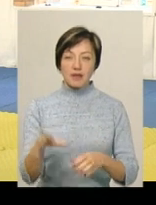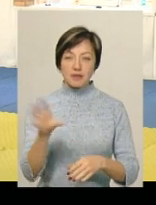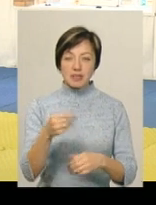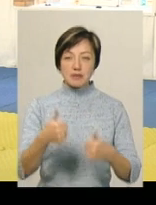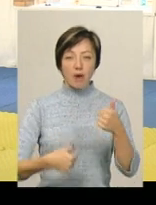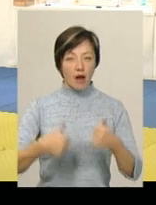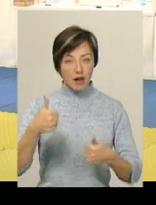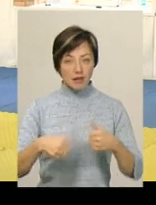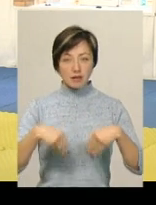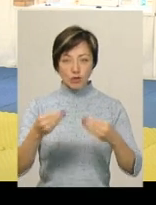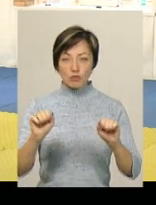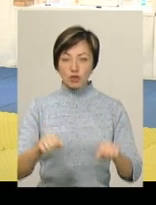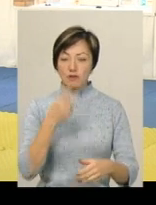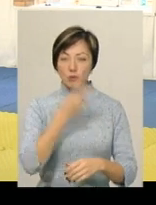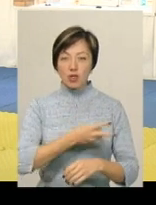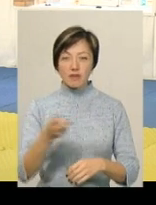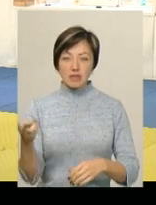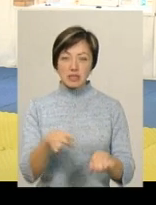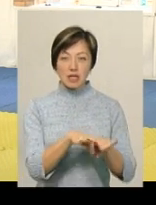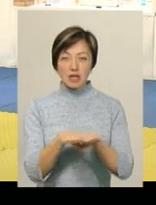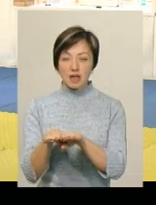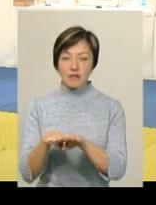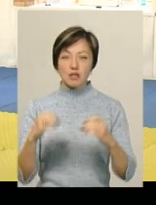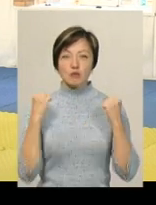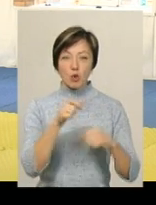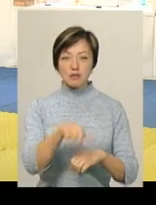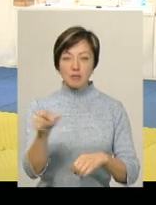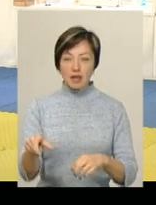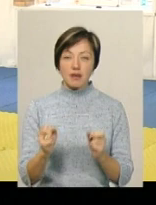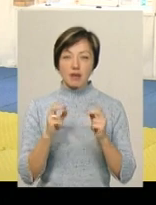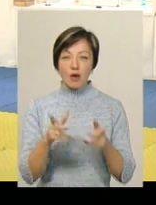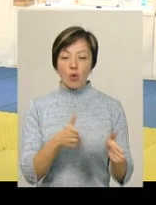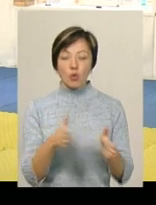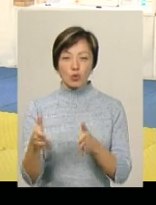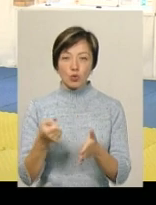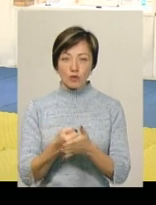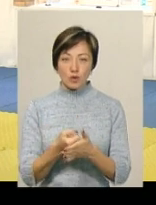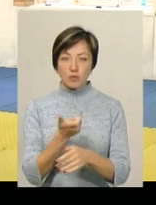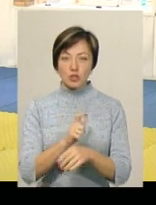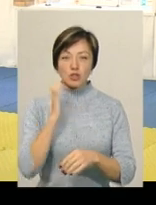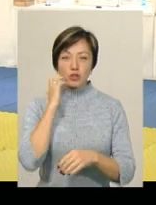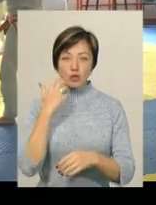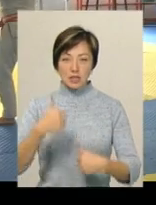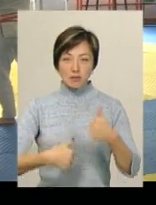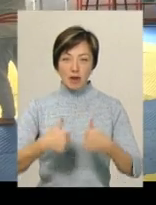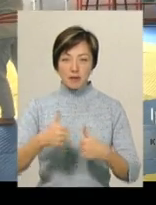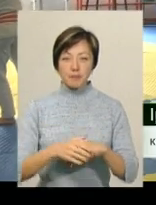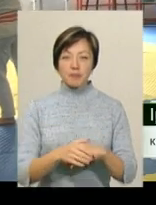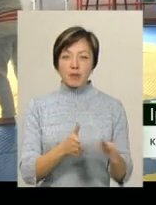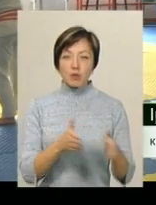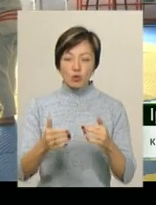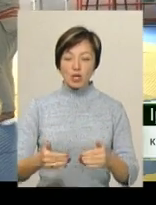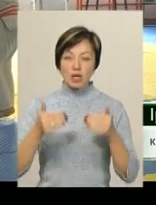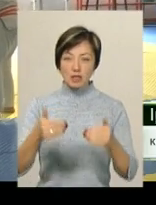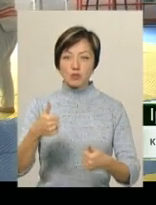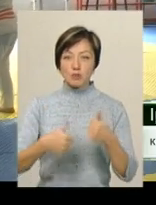змагання дають можливість подивитися на той рівень спортсменів і наскільки вони готові до більш серйозніших змагань. Підготовчий етап